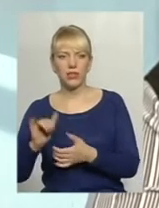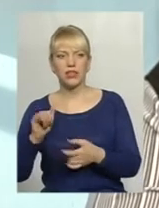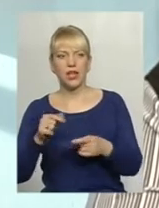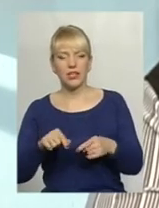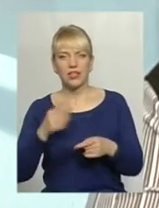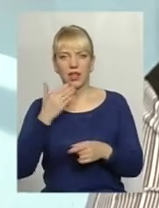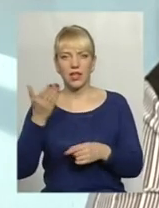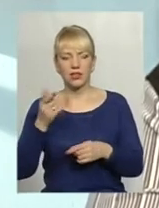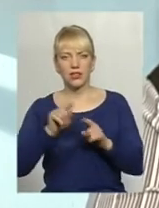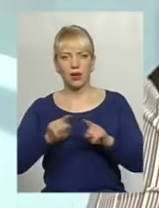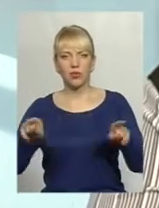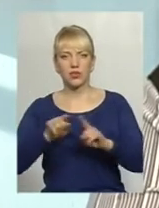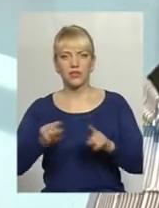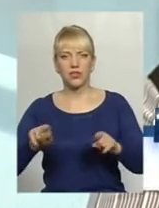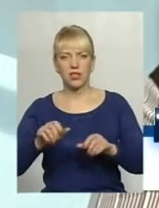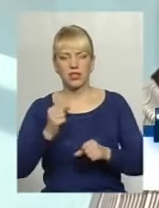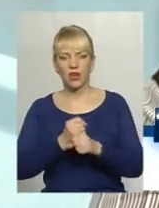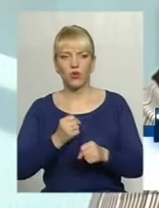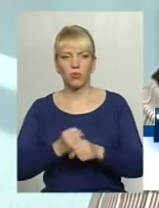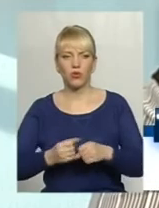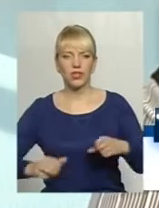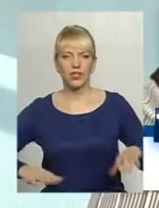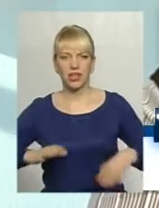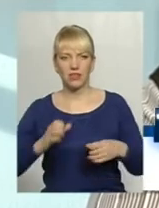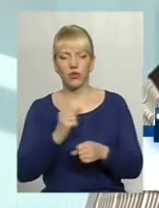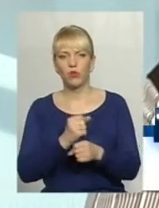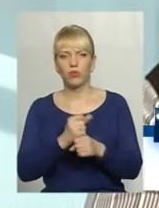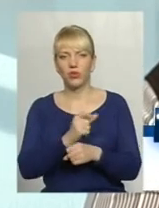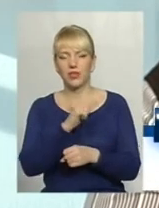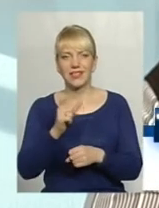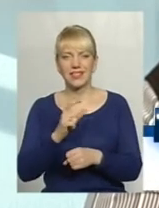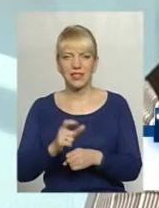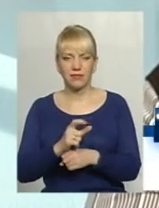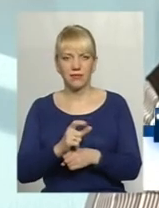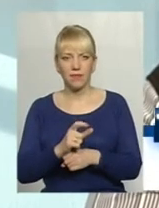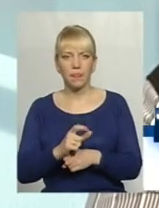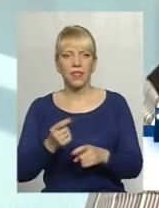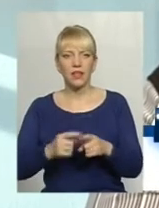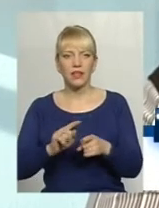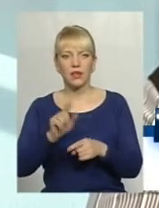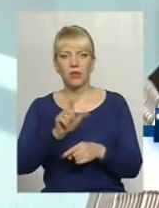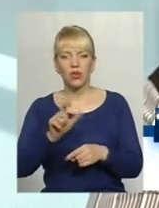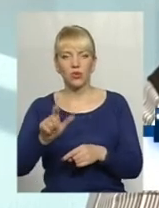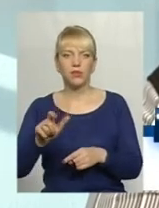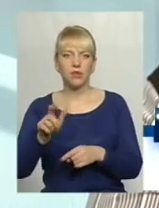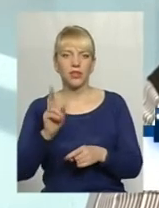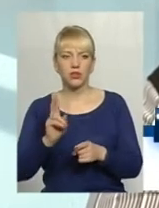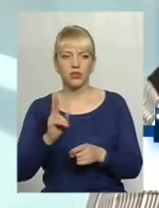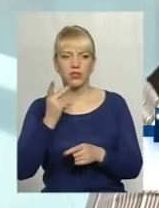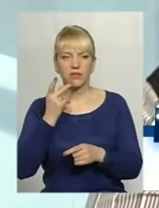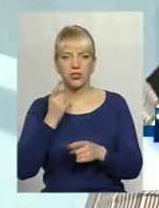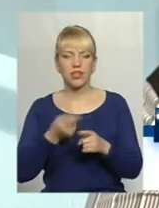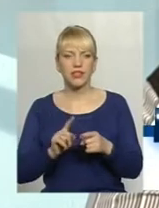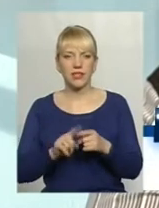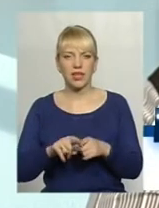лекційно-просвітницька робота, тренінгова робота, безпосередньо з тими людьми, зазвичай це